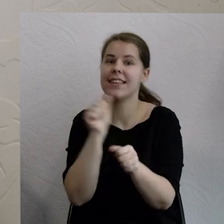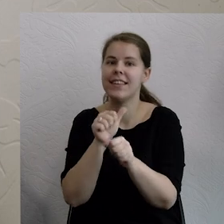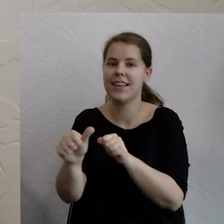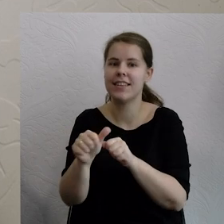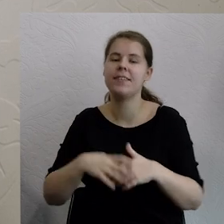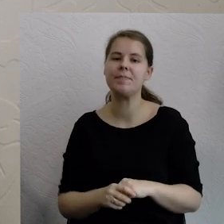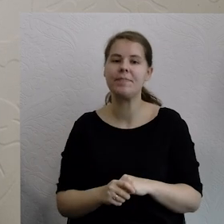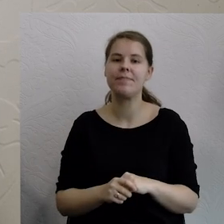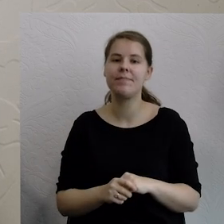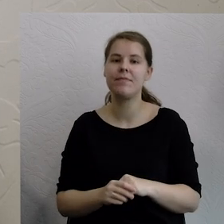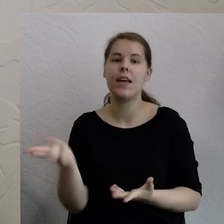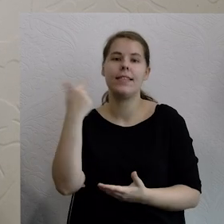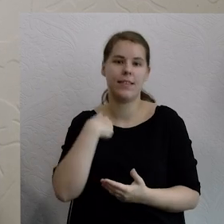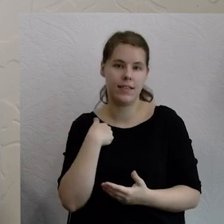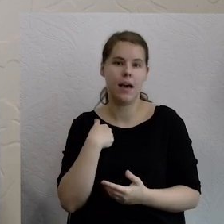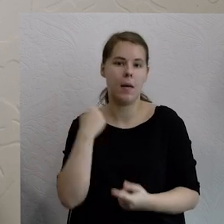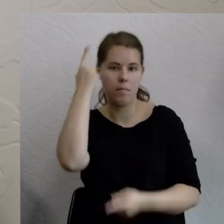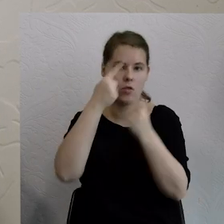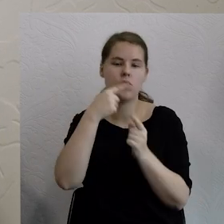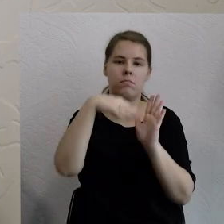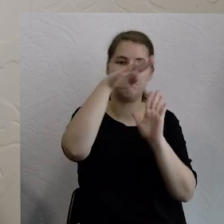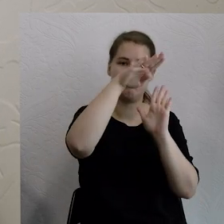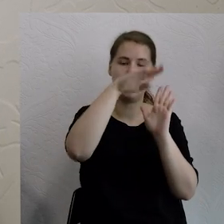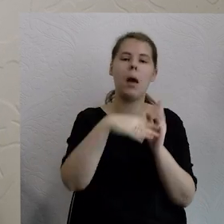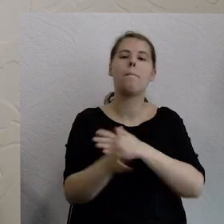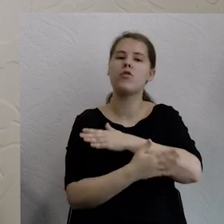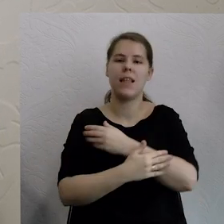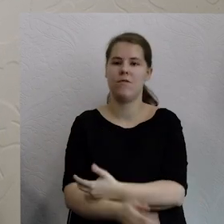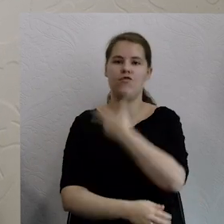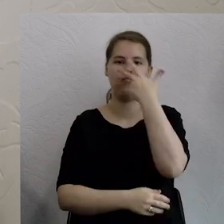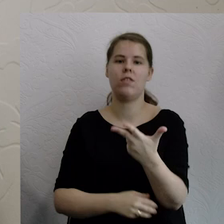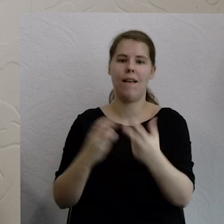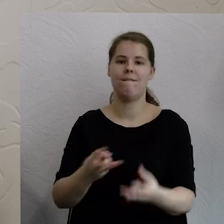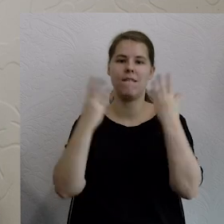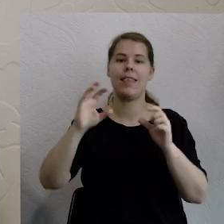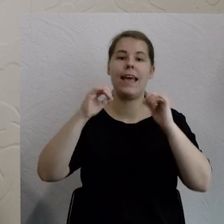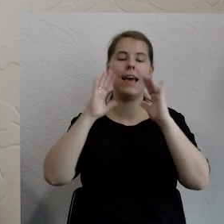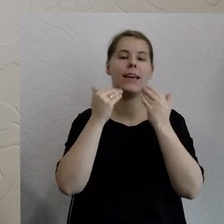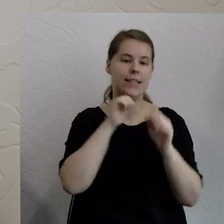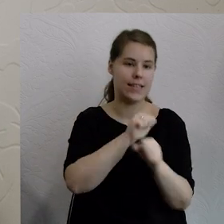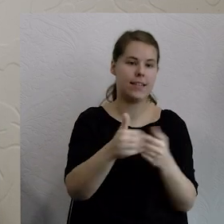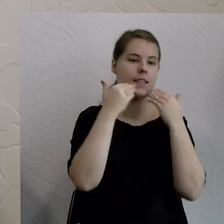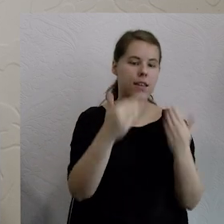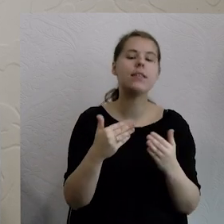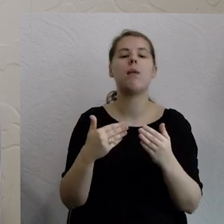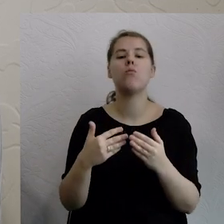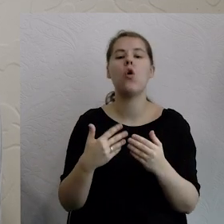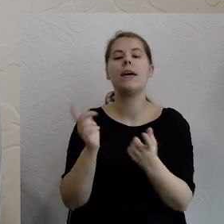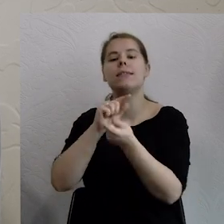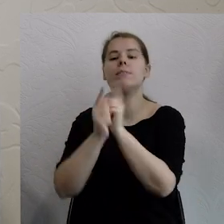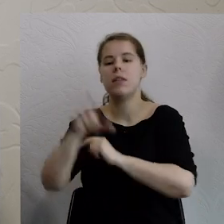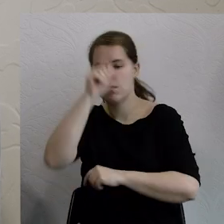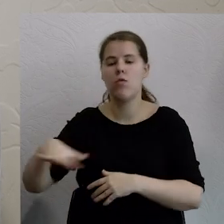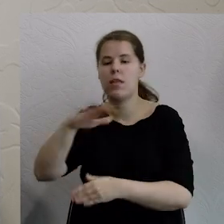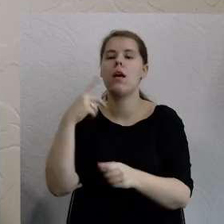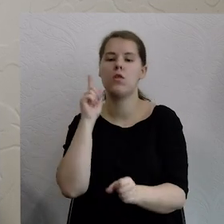I uważam, że są trzy filary niezbędne, żeby tą nową umowę społeczną, tą systemową zmianę przeprowadzić. I pierwsze to jest